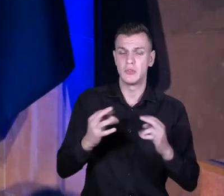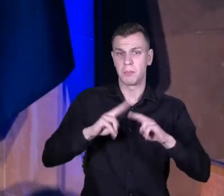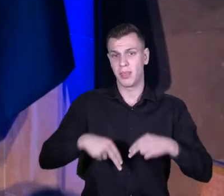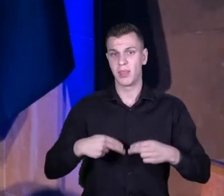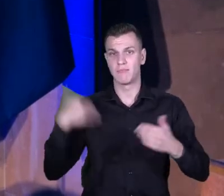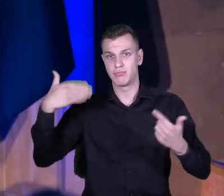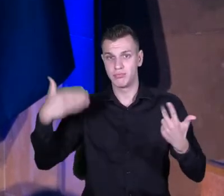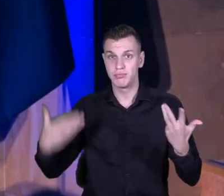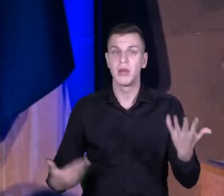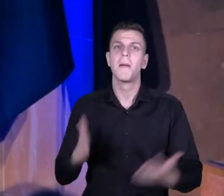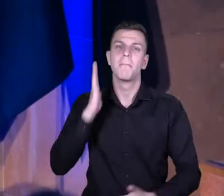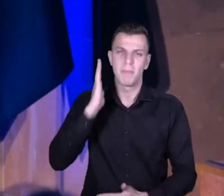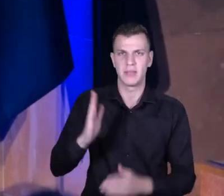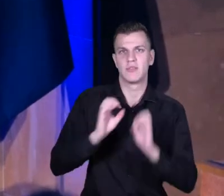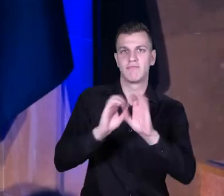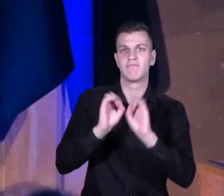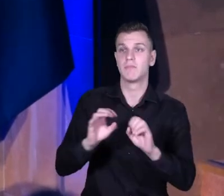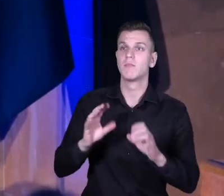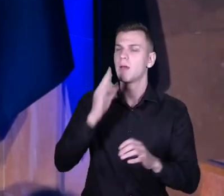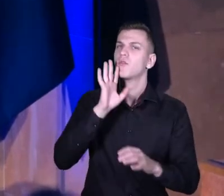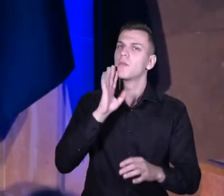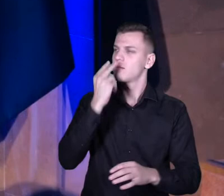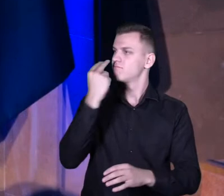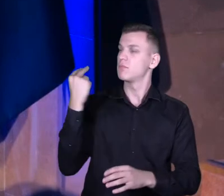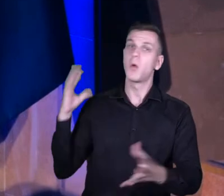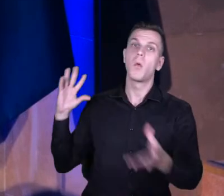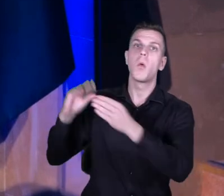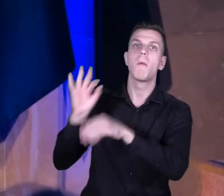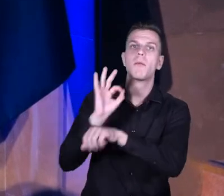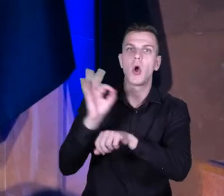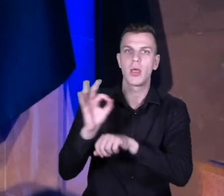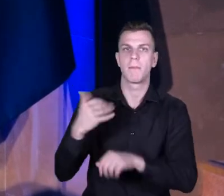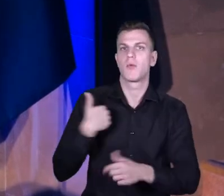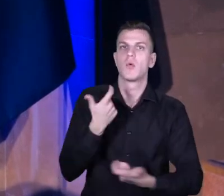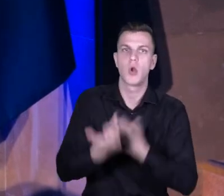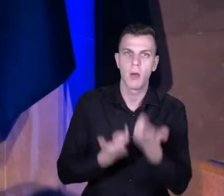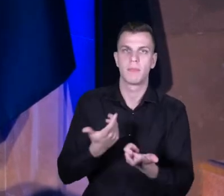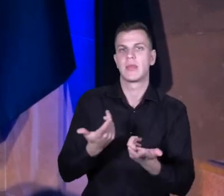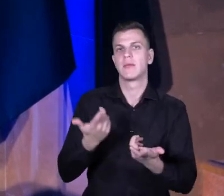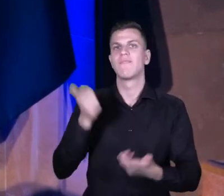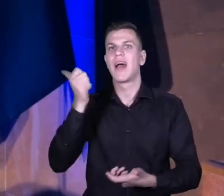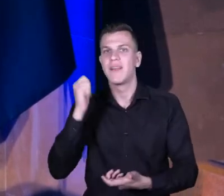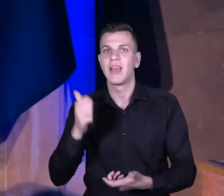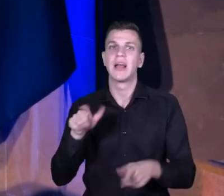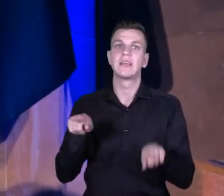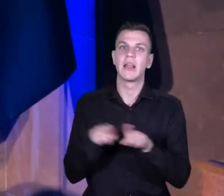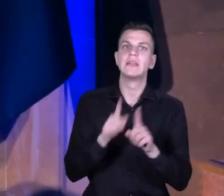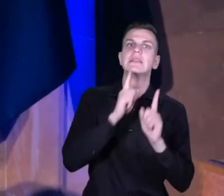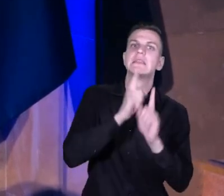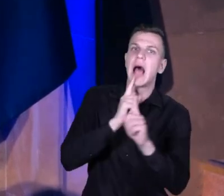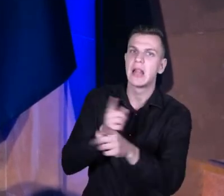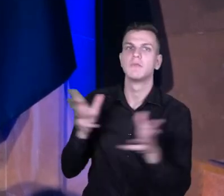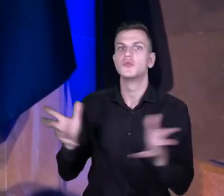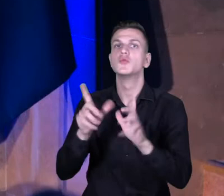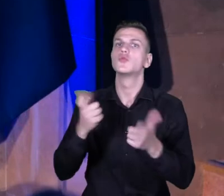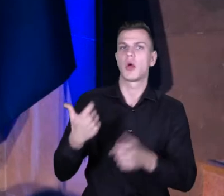przyjrzeć się, co robiliśmy w projekcie, jakie wypracowywaliśmy kompetencje i rekomendacje. Ja